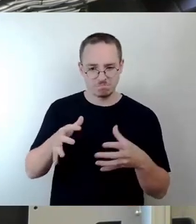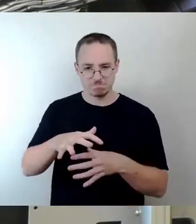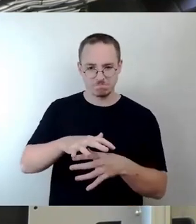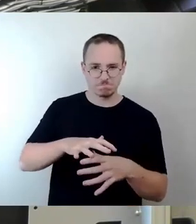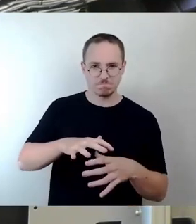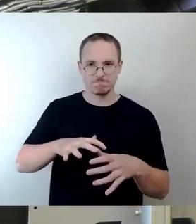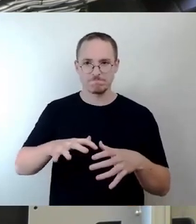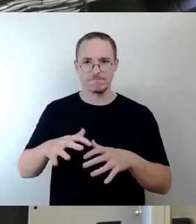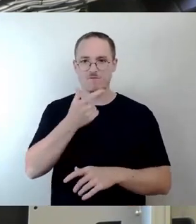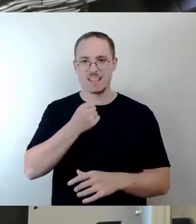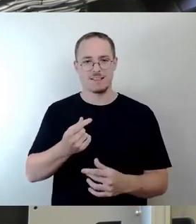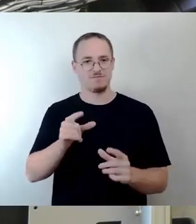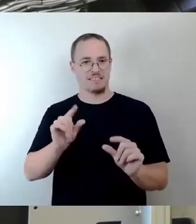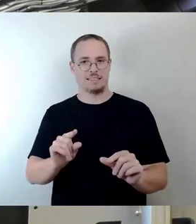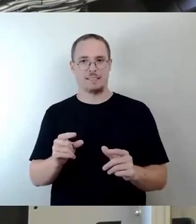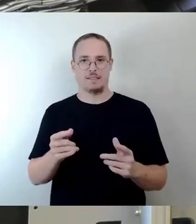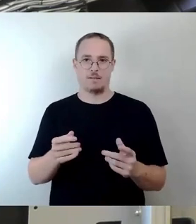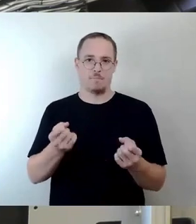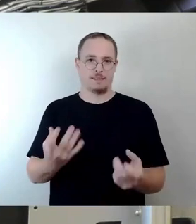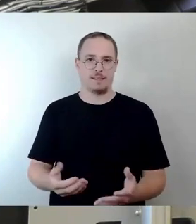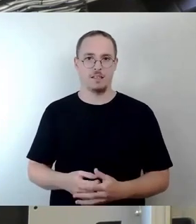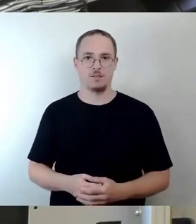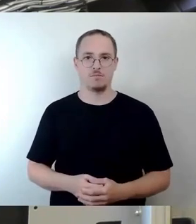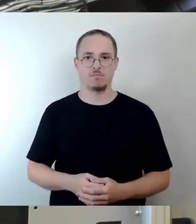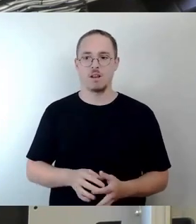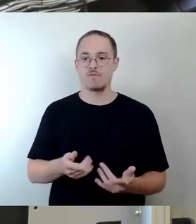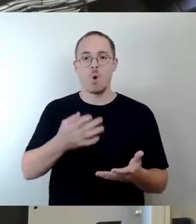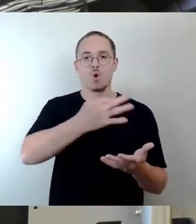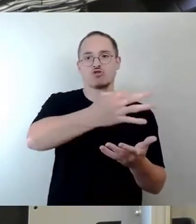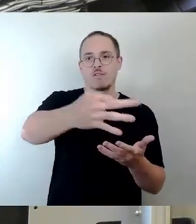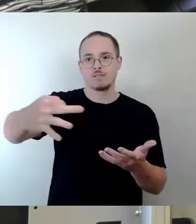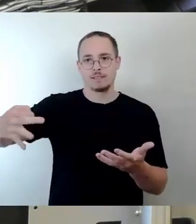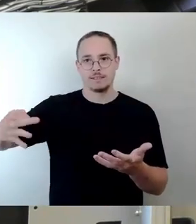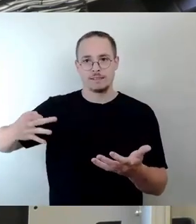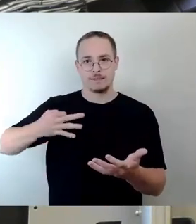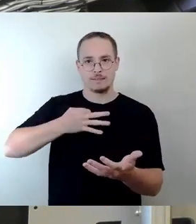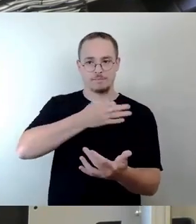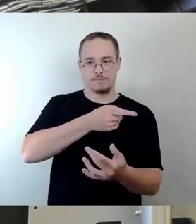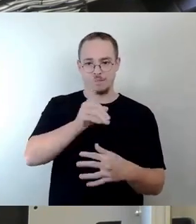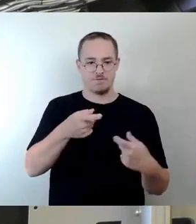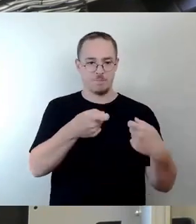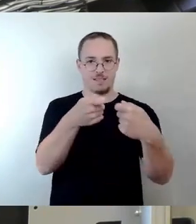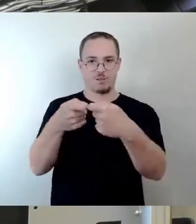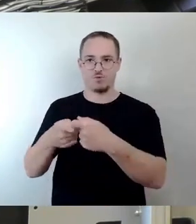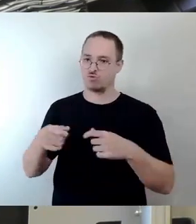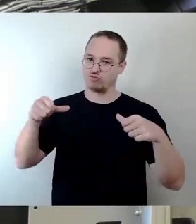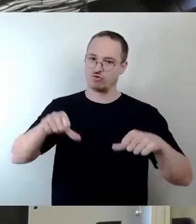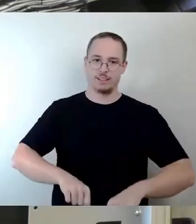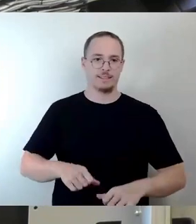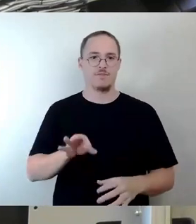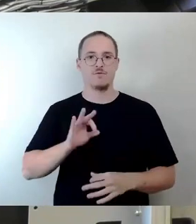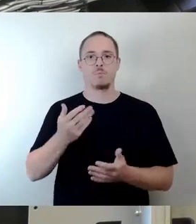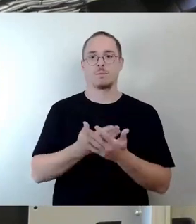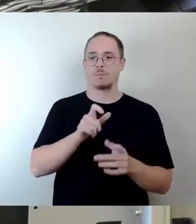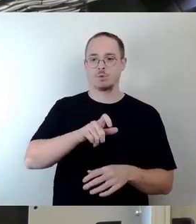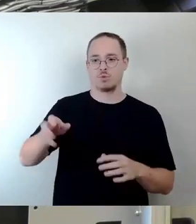Ortschaften ringsherum ist weiterhin schlecht. Und für Pendler gibt es nicht wirklich gute Angebote. Aufgrund der Kostenproblematik, 49-Euro-Ticket,